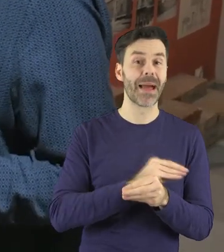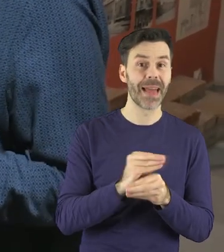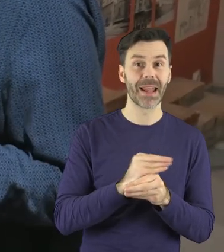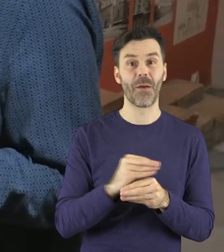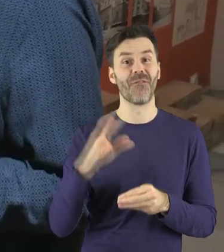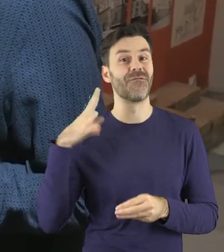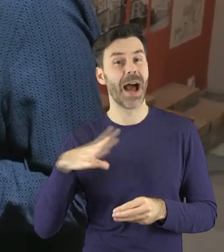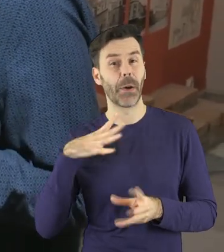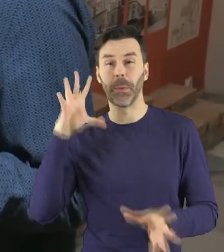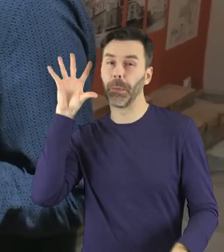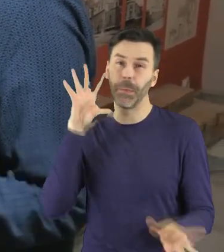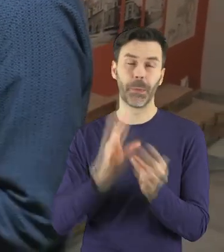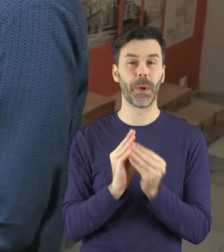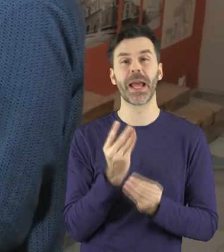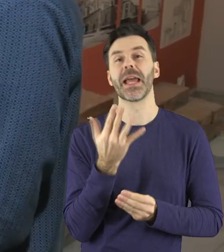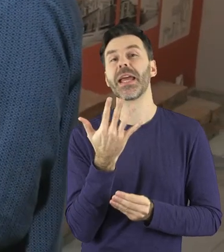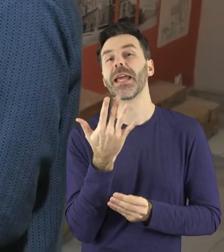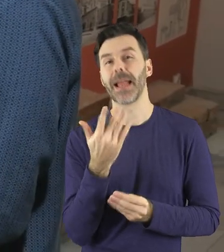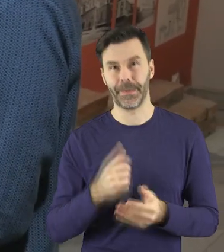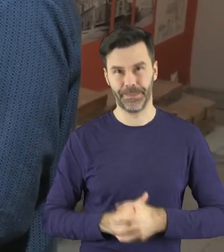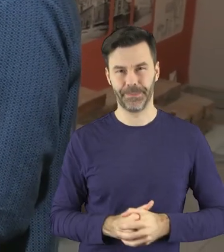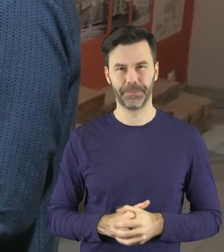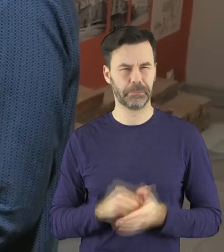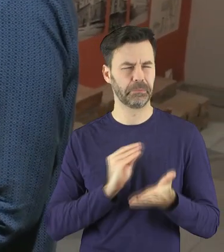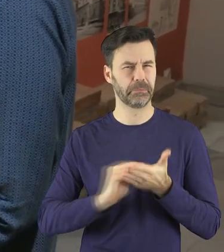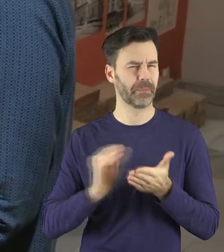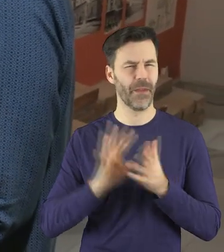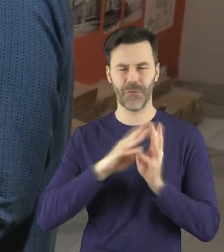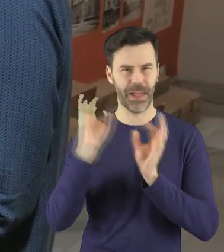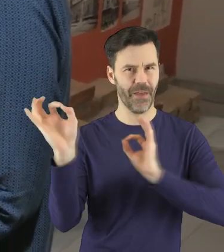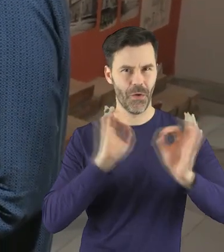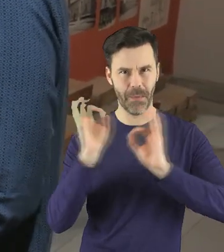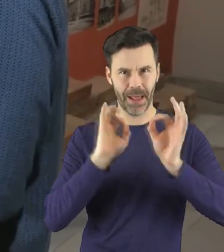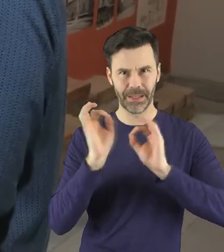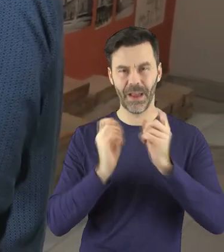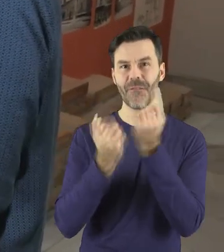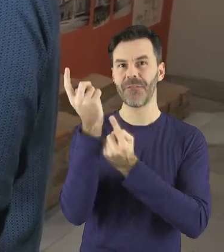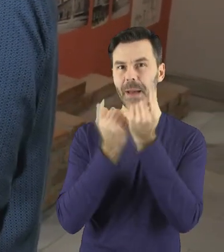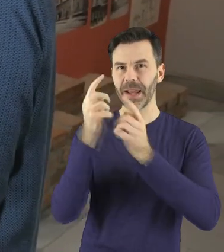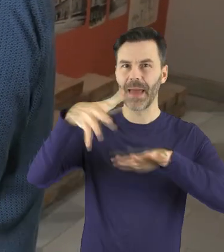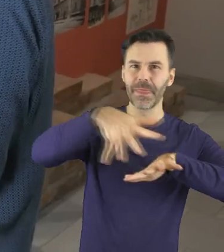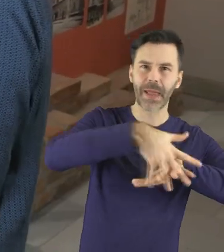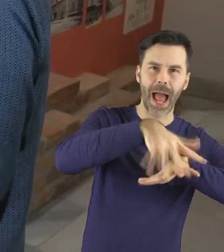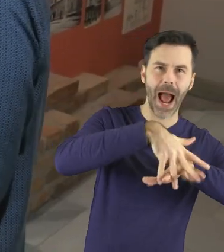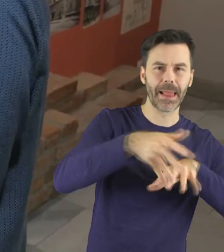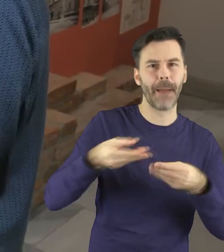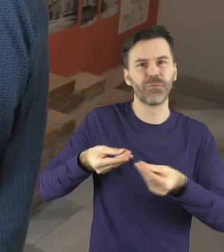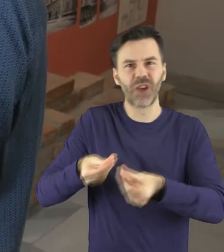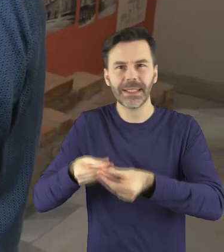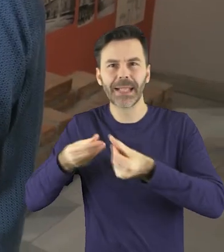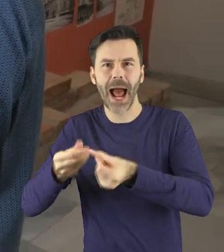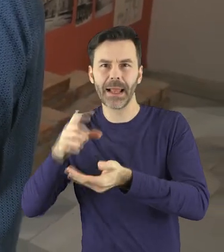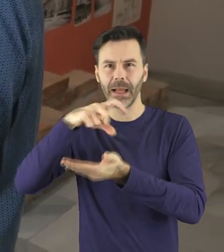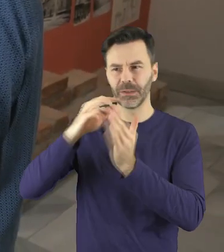wartość majątku nieruchomości właścicieli. Zdjęcia z wnętrz tkalni czy